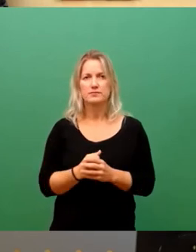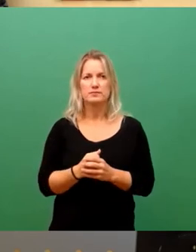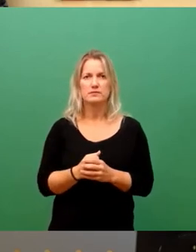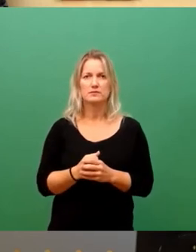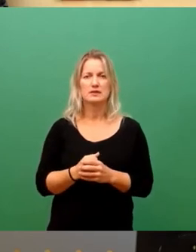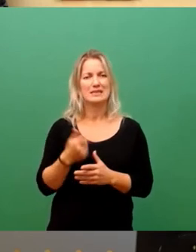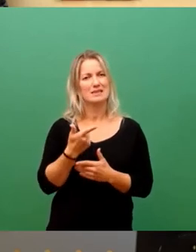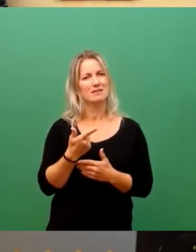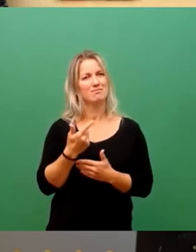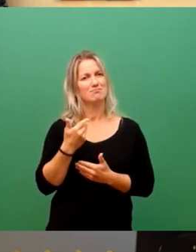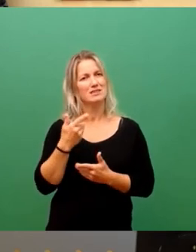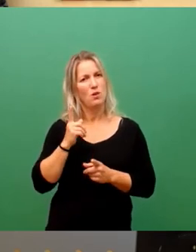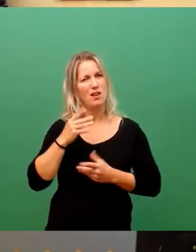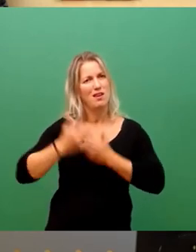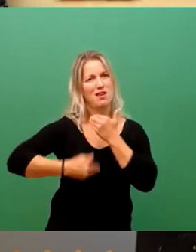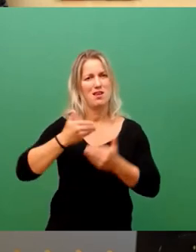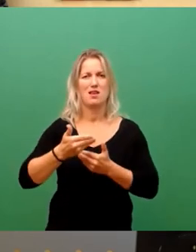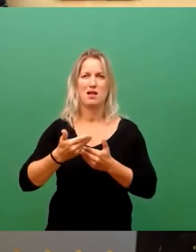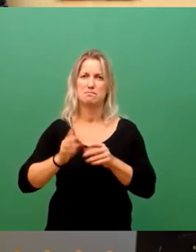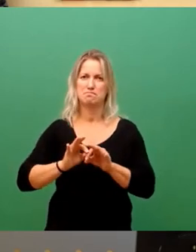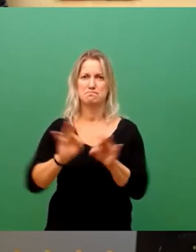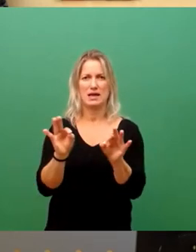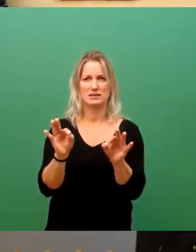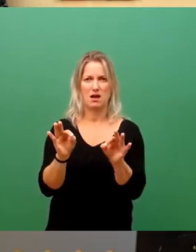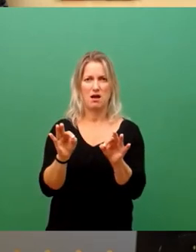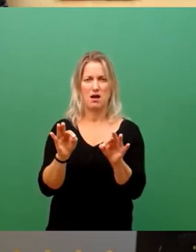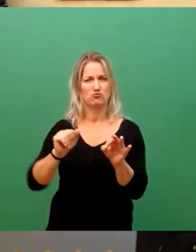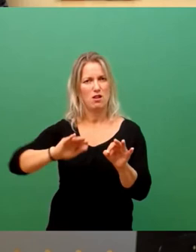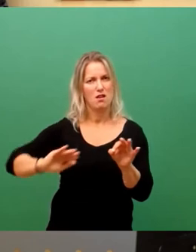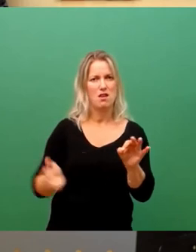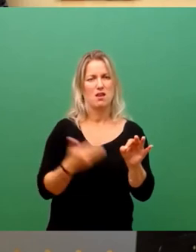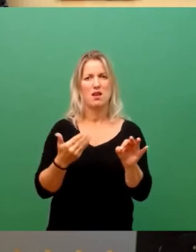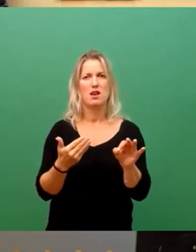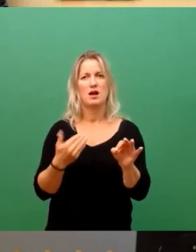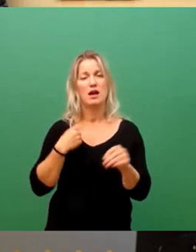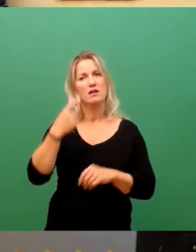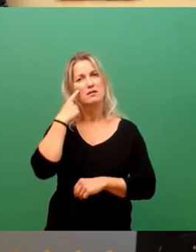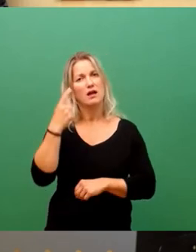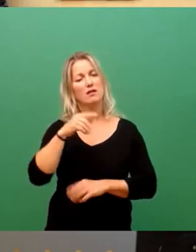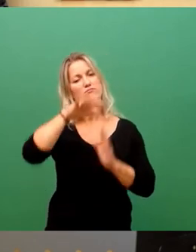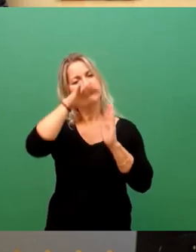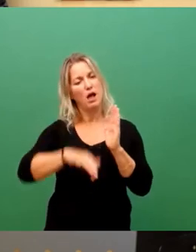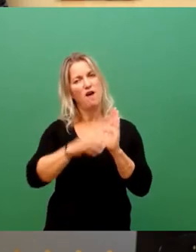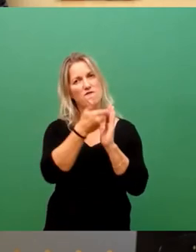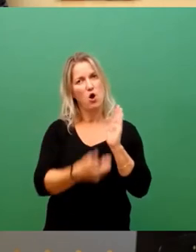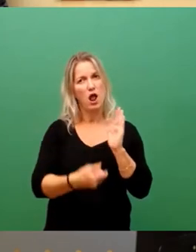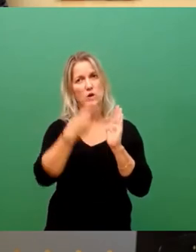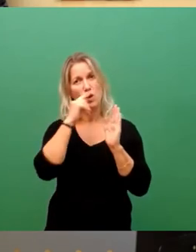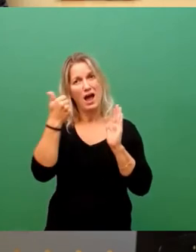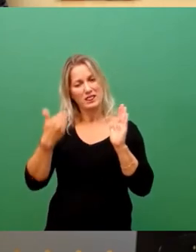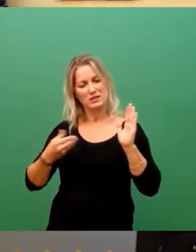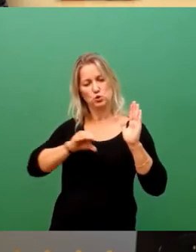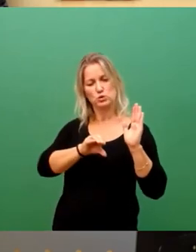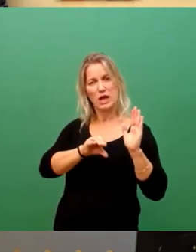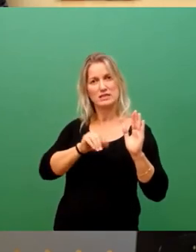handhaben zu können, dass wir einen Zusatz in die Vorlage aufnehmen. Das wäre jetzt also auch mein